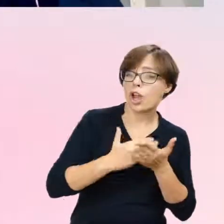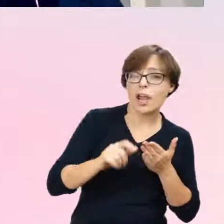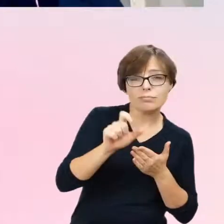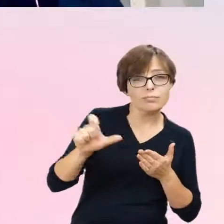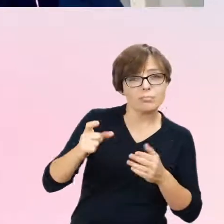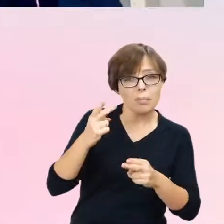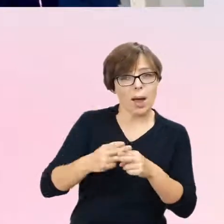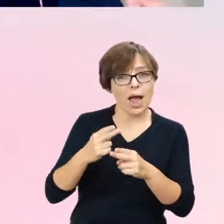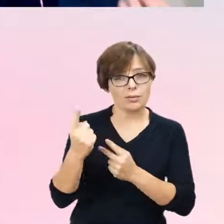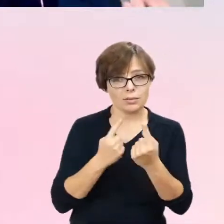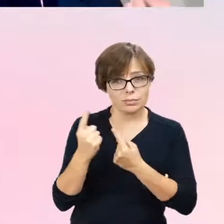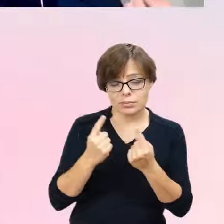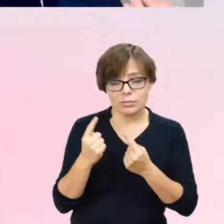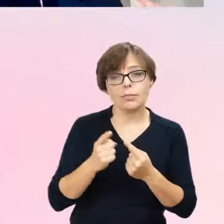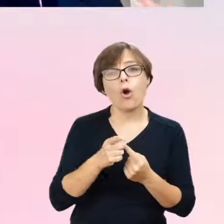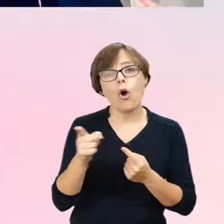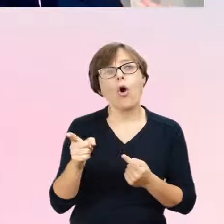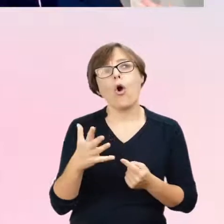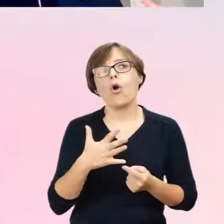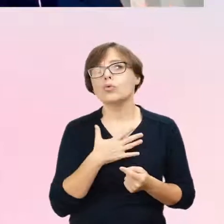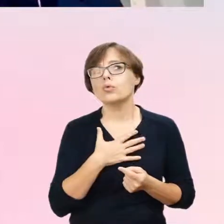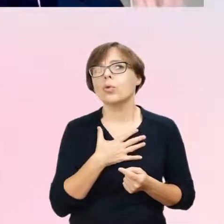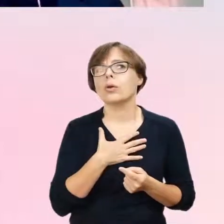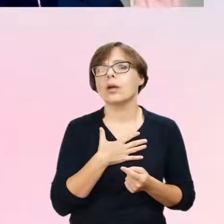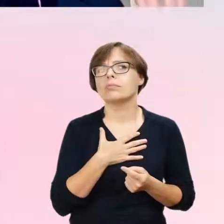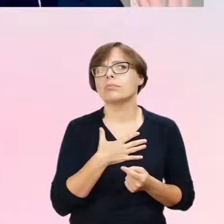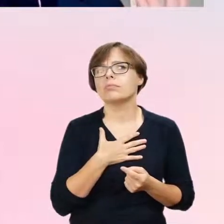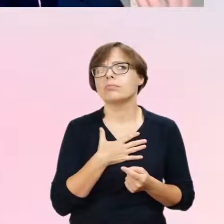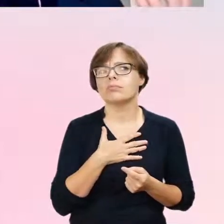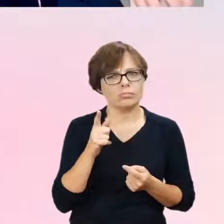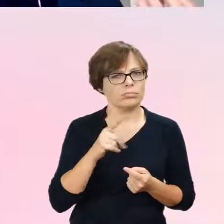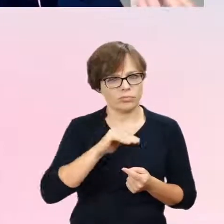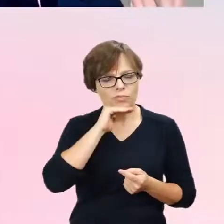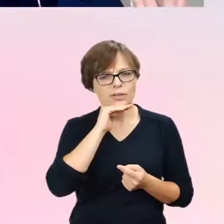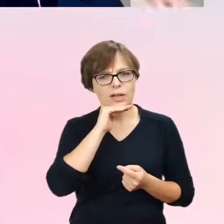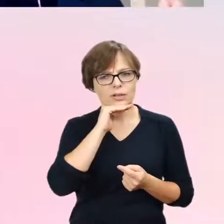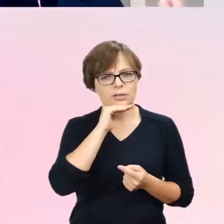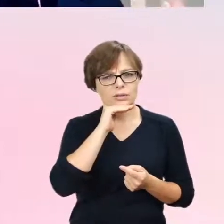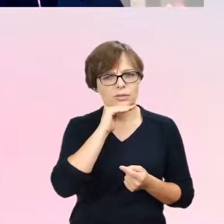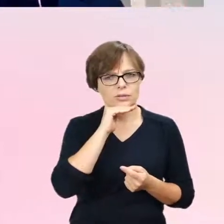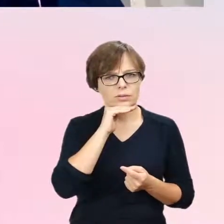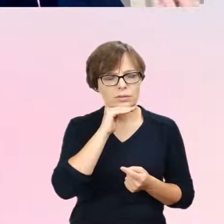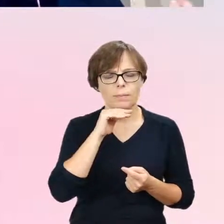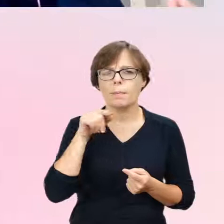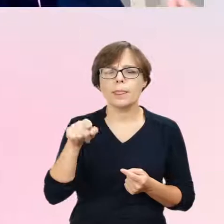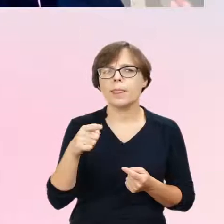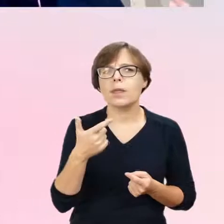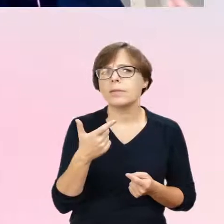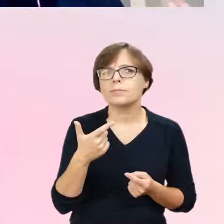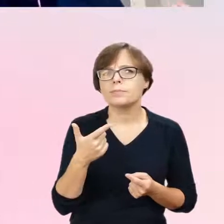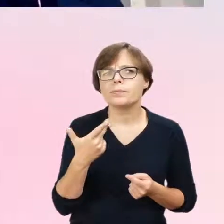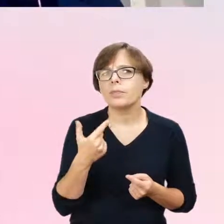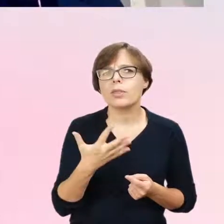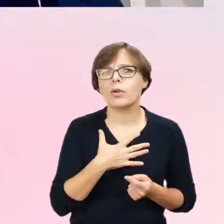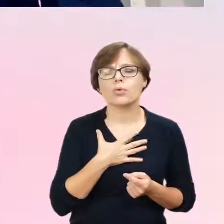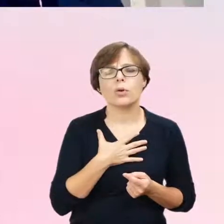nigdy nie dotrą do takiego punktu, czyli który byłby punktem idealnym tego, w